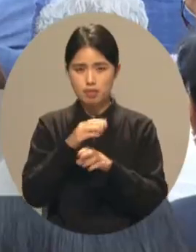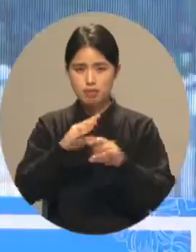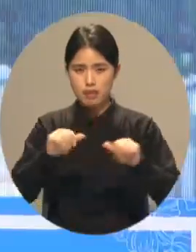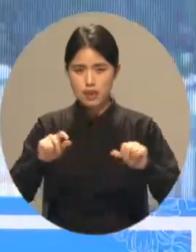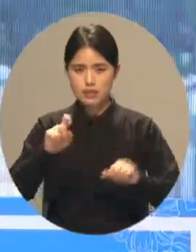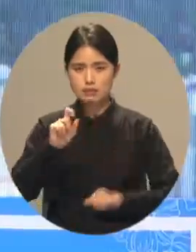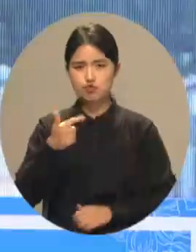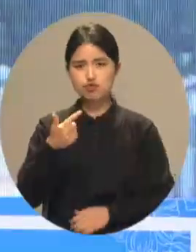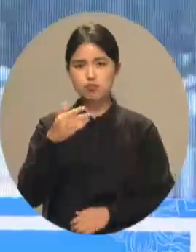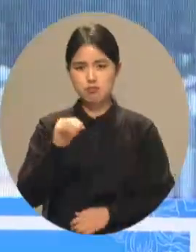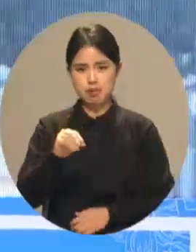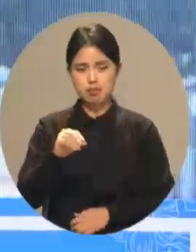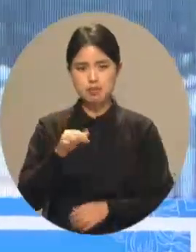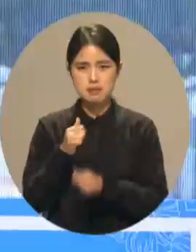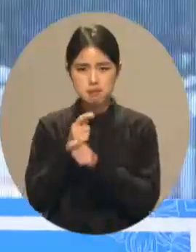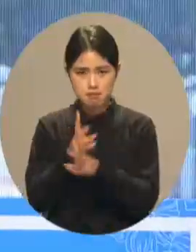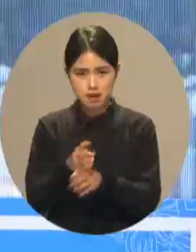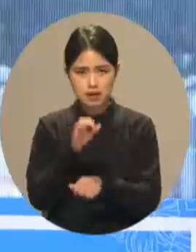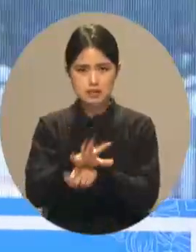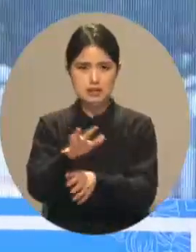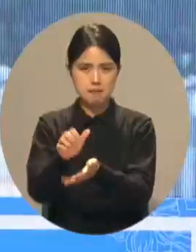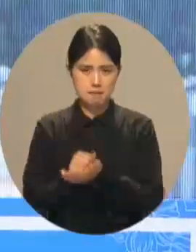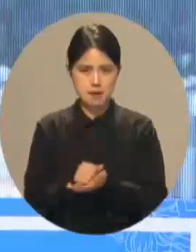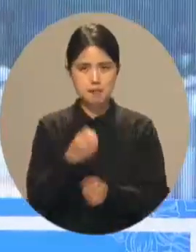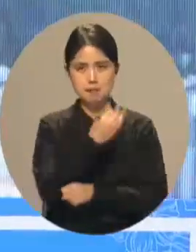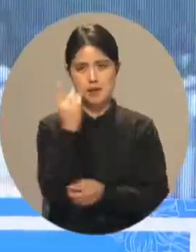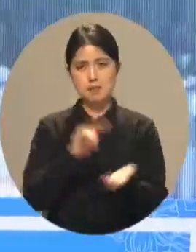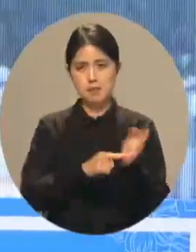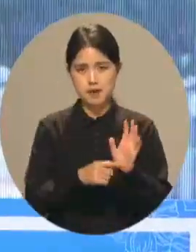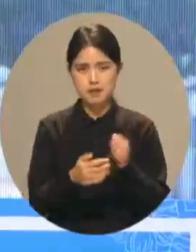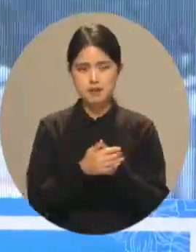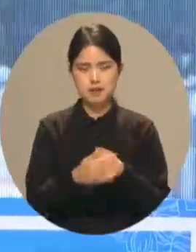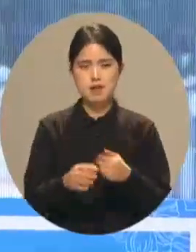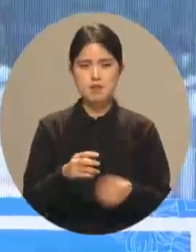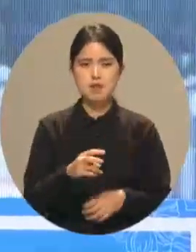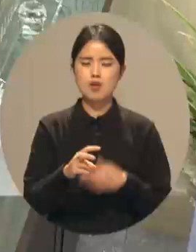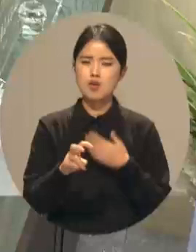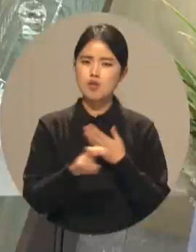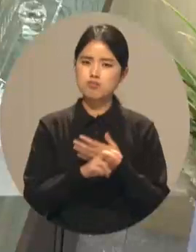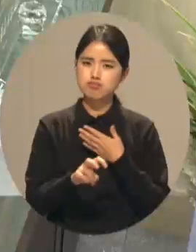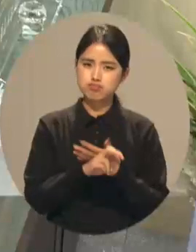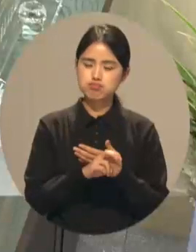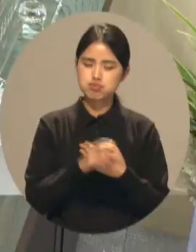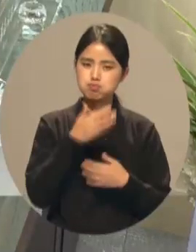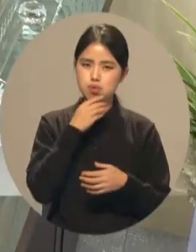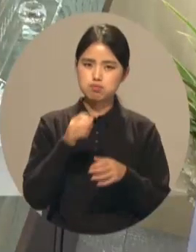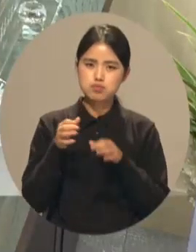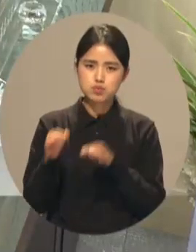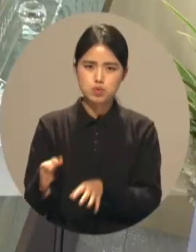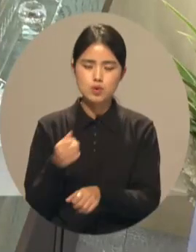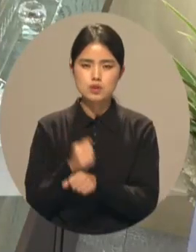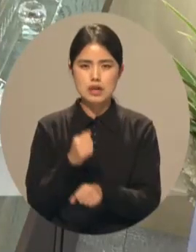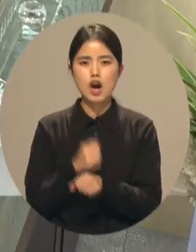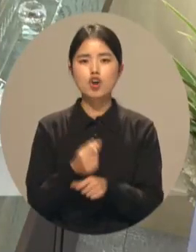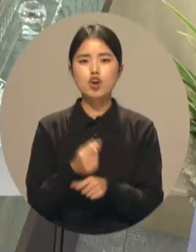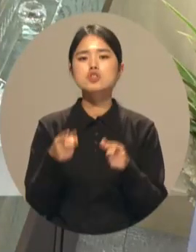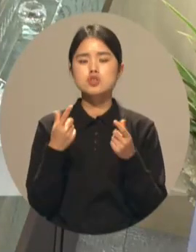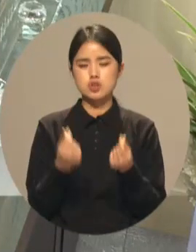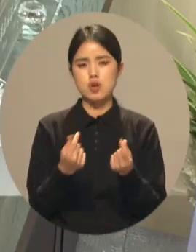제곱미터를 매입했다는 보도자료를 발표해 부동산 투기를 한 것처럼 허위 사실을 공표한 혐의로 기소됐습니다.